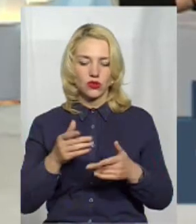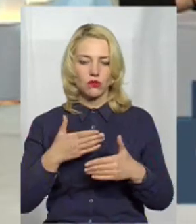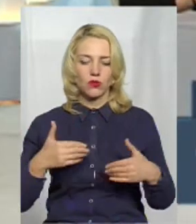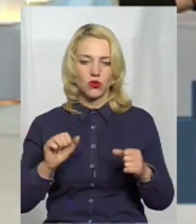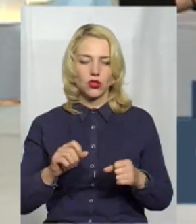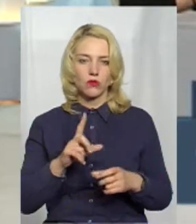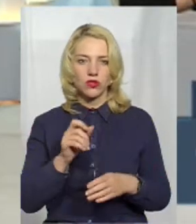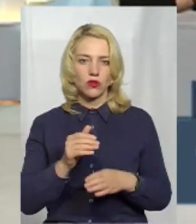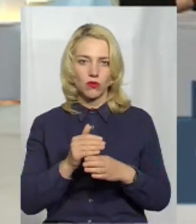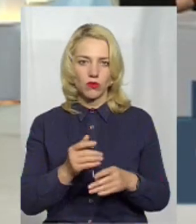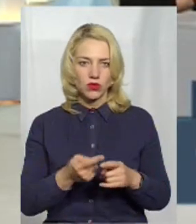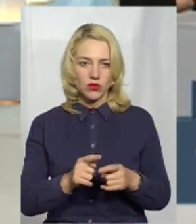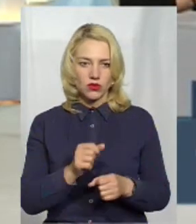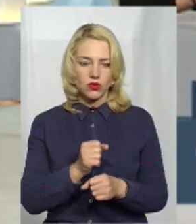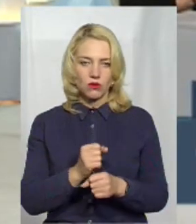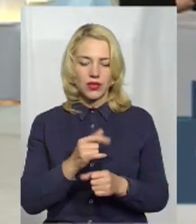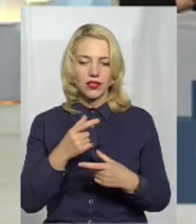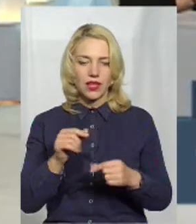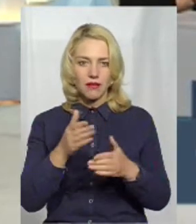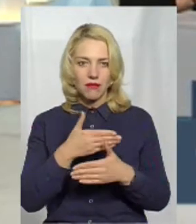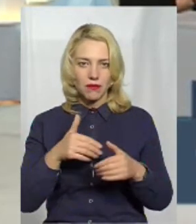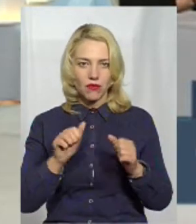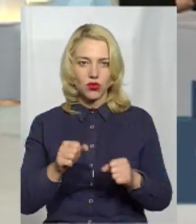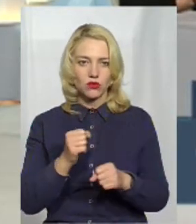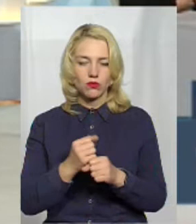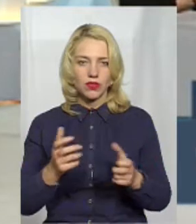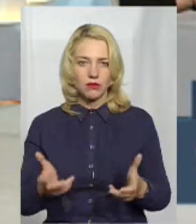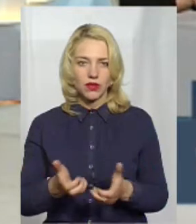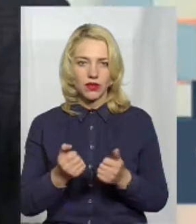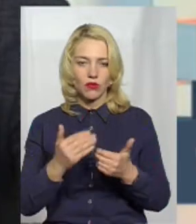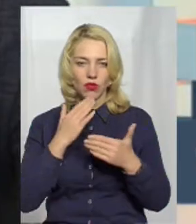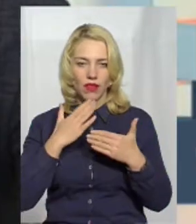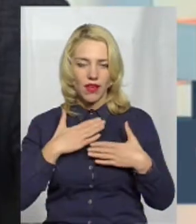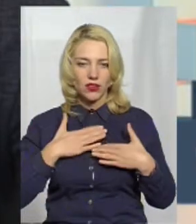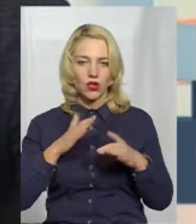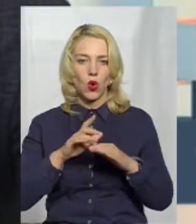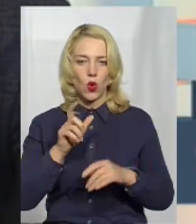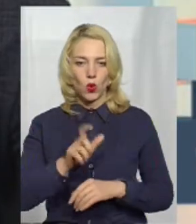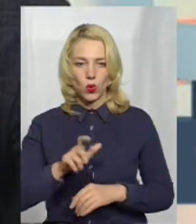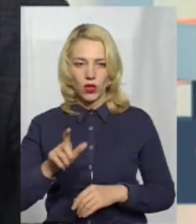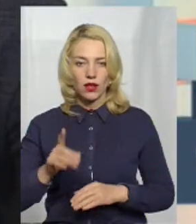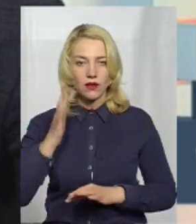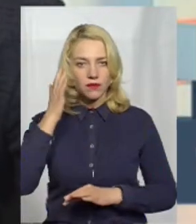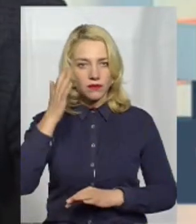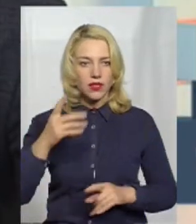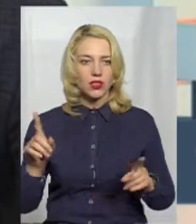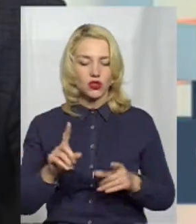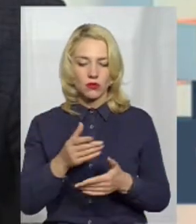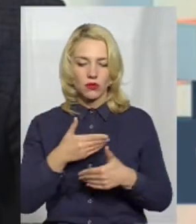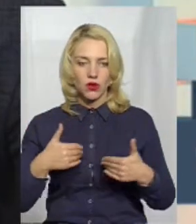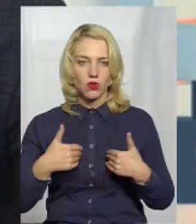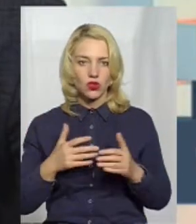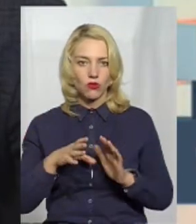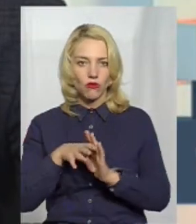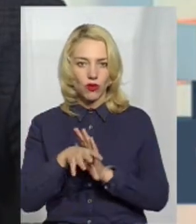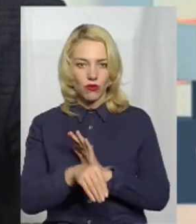них зробити, тобто, де ми можемо отримати підтримку для наших ідей, для наших, можливо, мрій. Тобто, те, що ми хочемо впровадити.